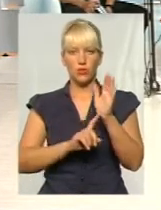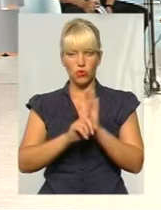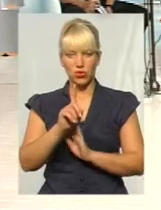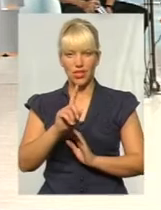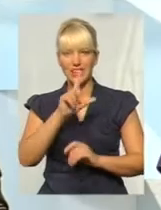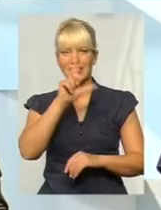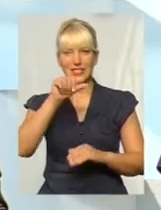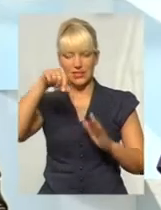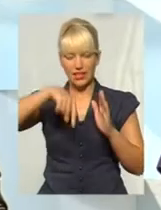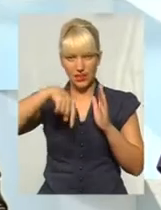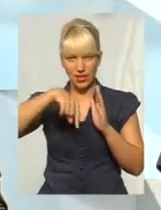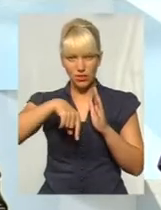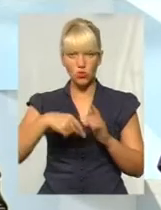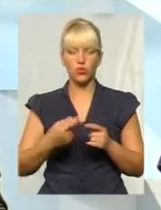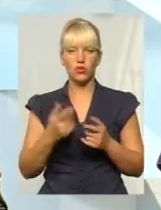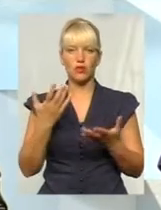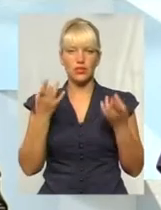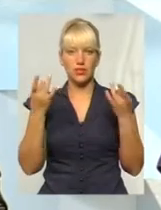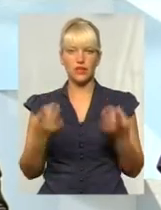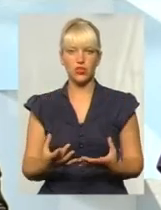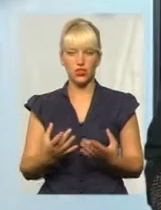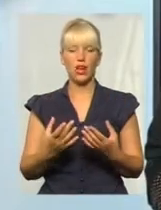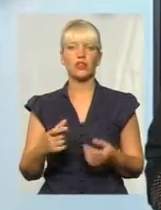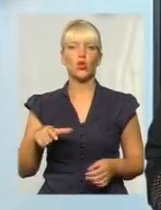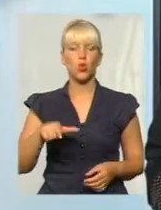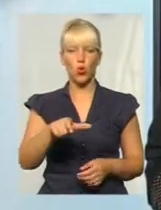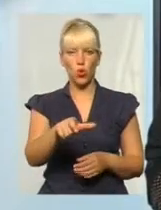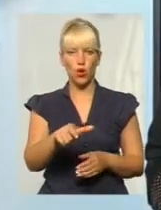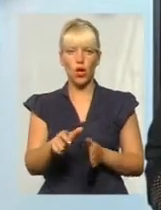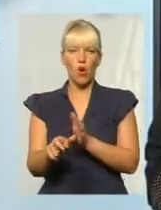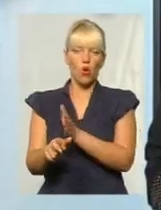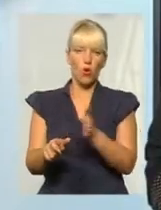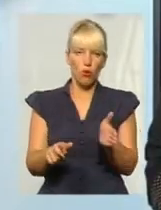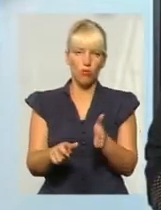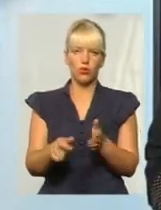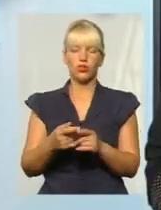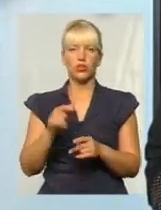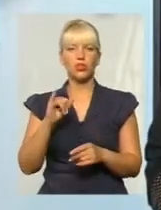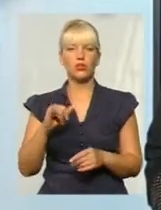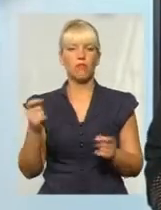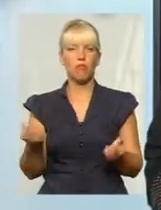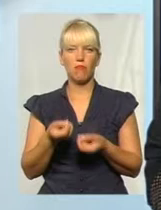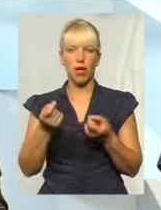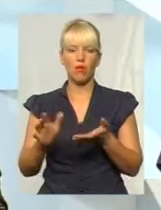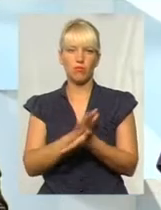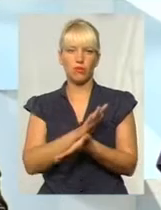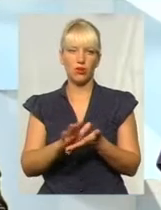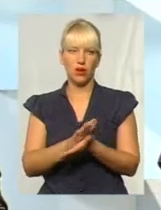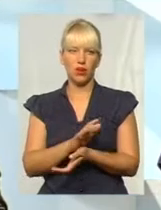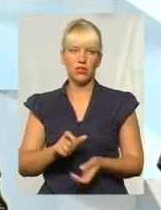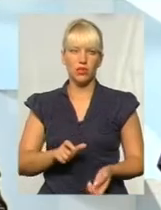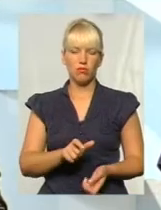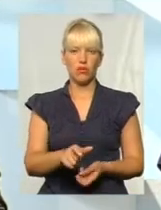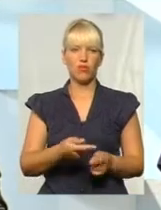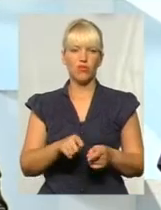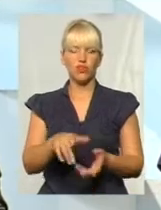тобто навіть взяти, звичайно, дорогу, обочину, взагалі дуже мало прибираються обочин, тобто вони у